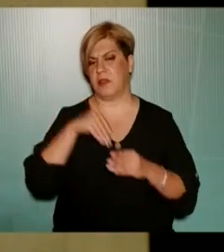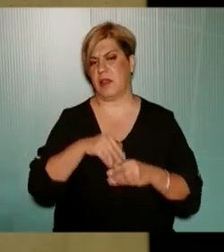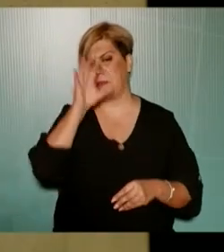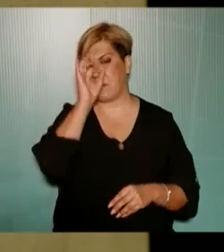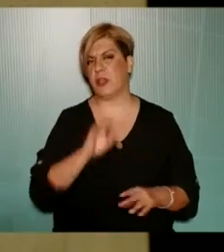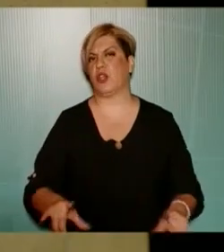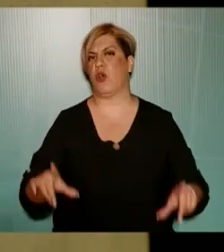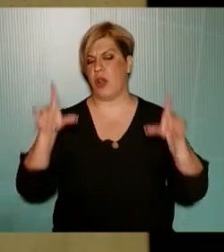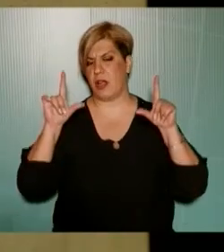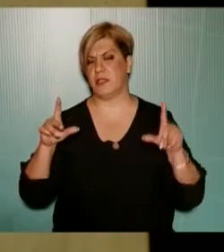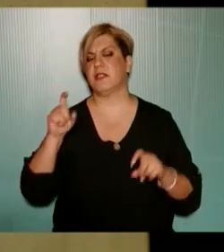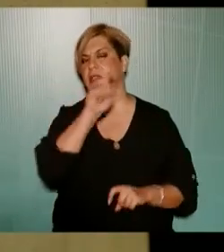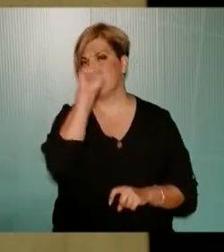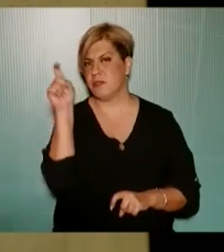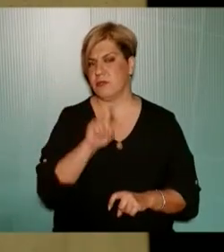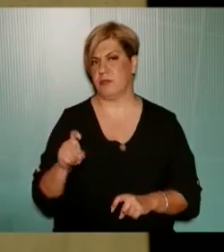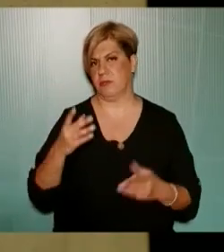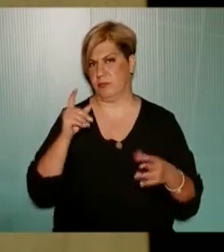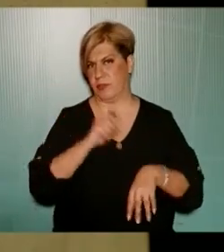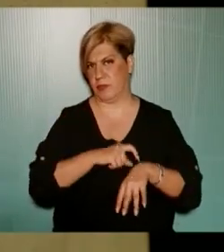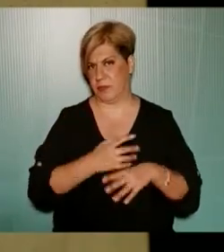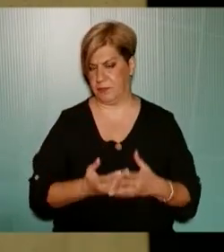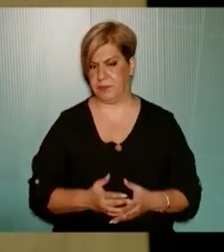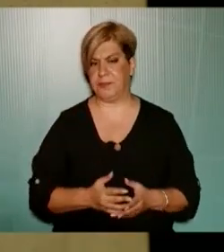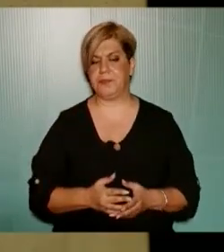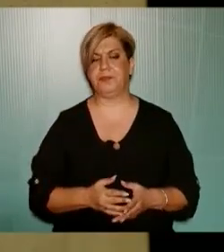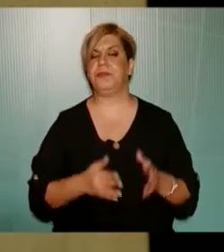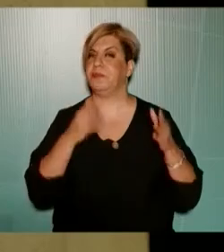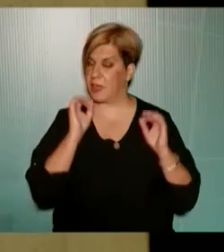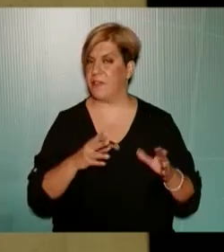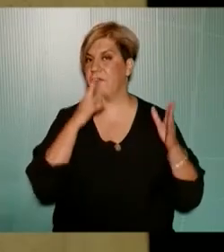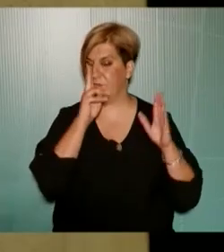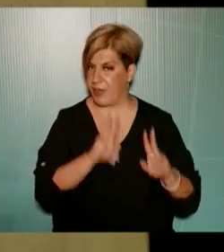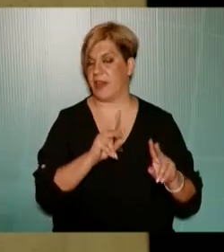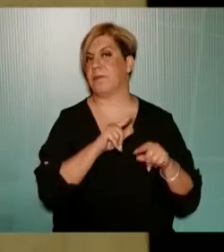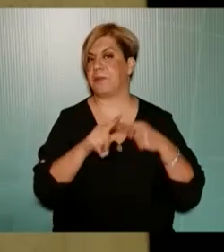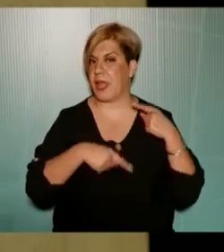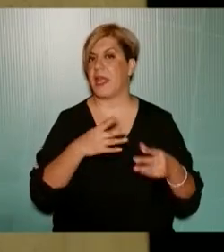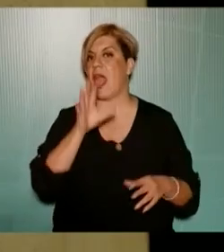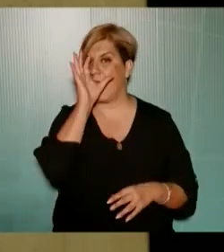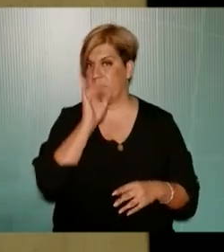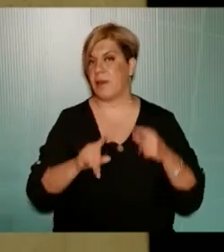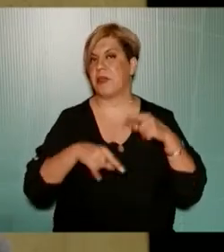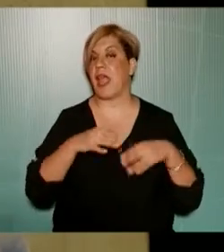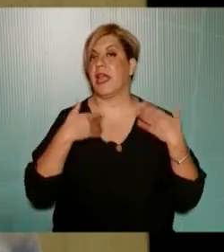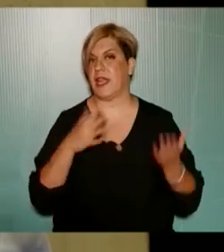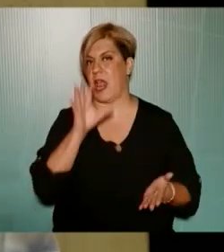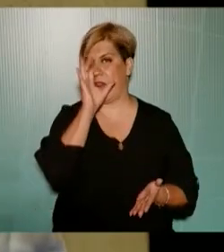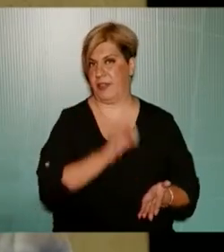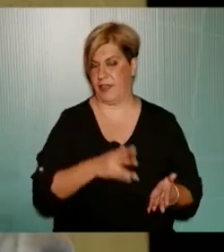πραγματικότητα και από τις συνθήκες τις οποίες βιώνουμε και εκεί φαίνεται ποια ήταν η αλήθεια και ποια είναι η αλήθεια